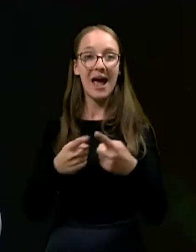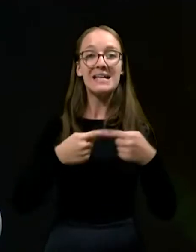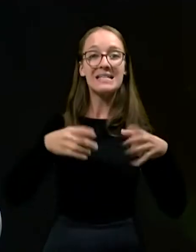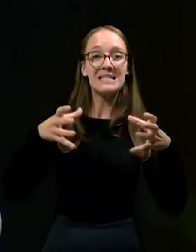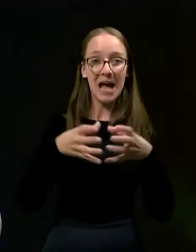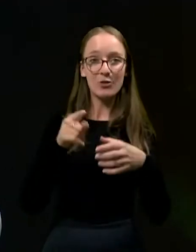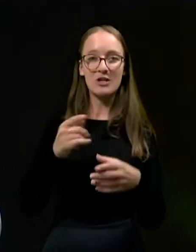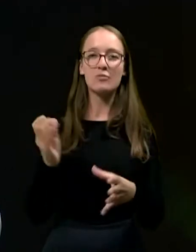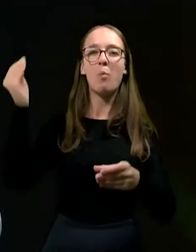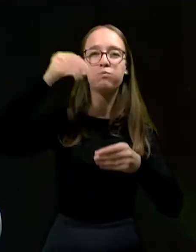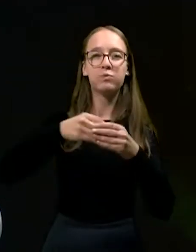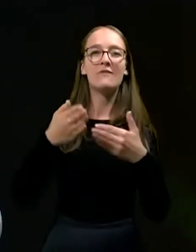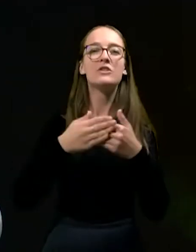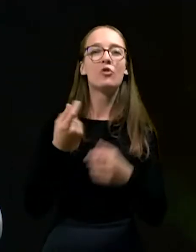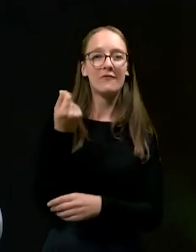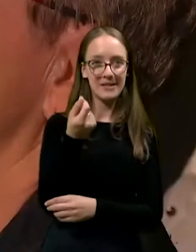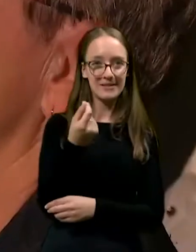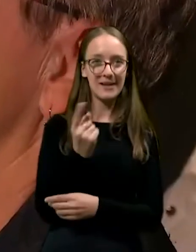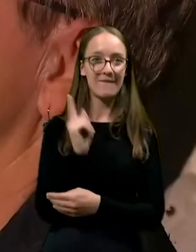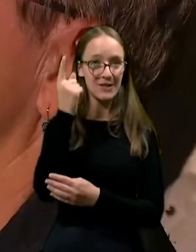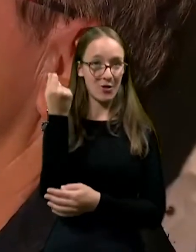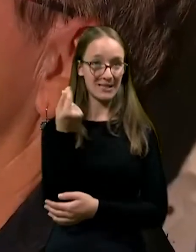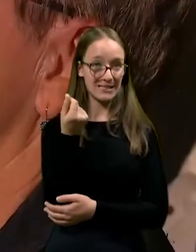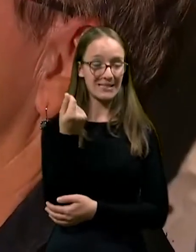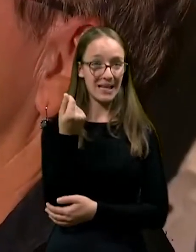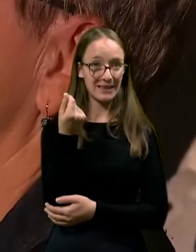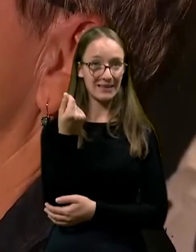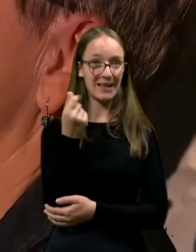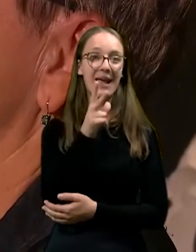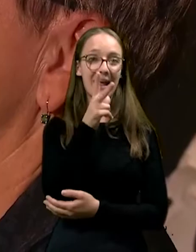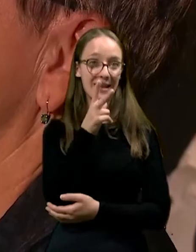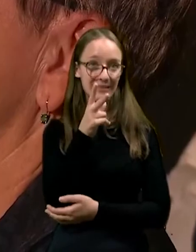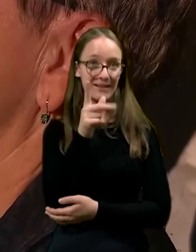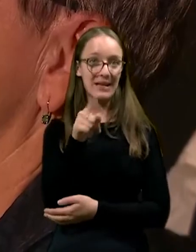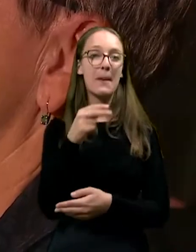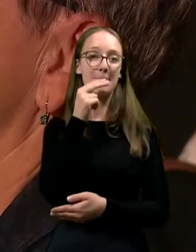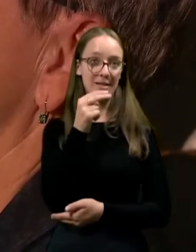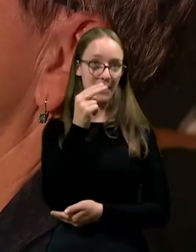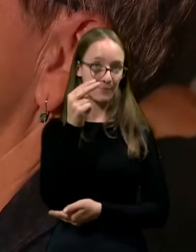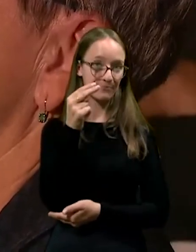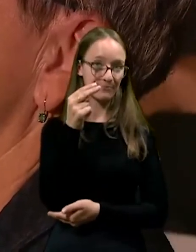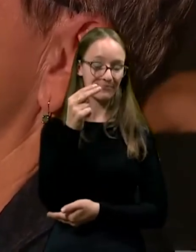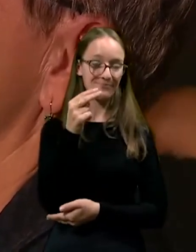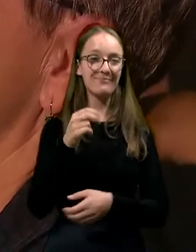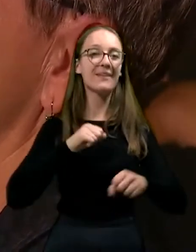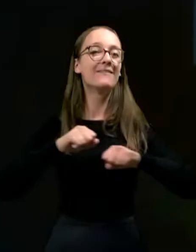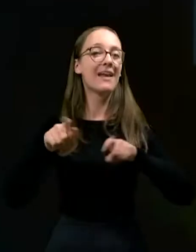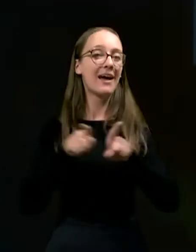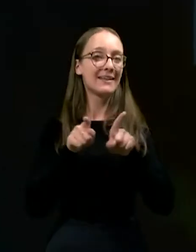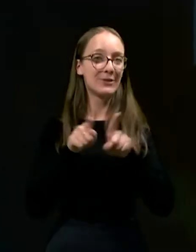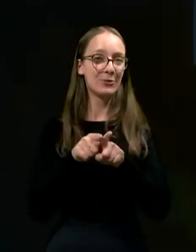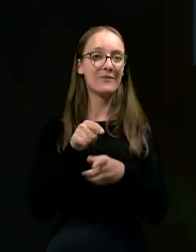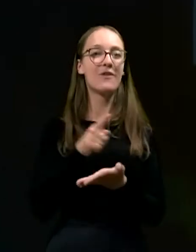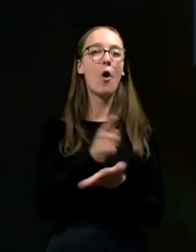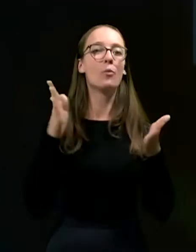smo vključili v sofinanciranje visokih cen elektrike in plina. Vlada je v